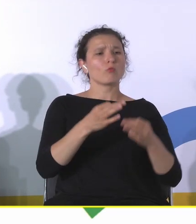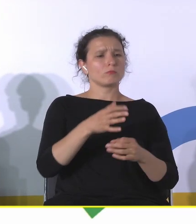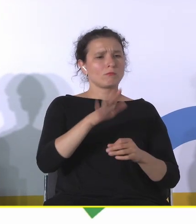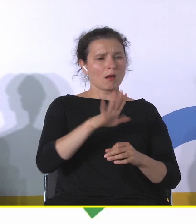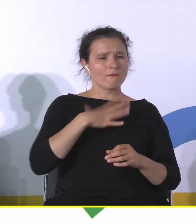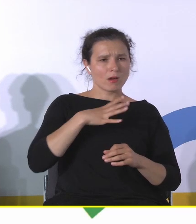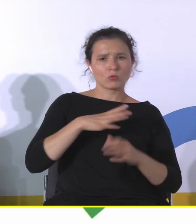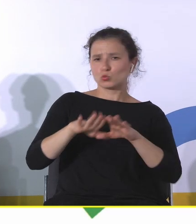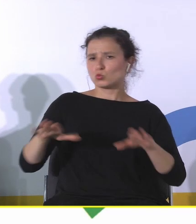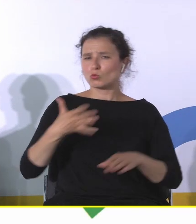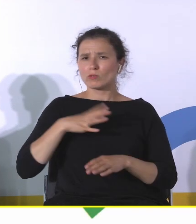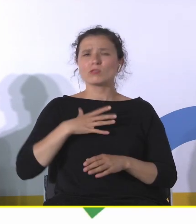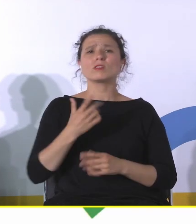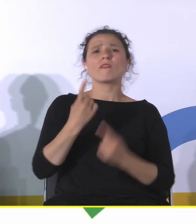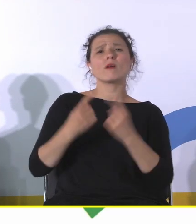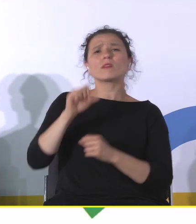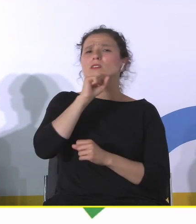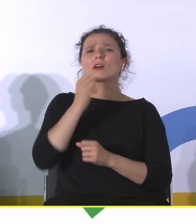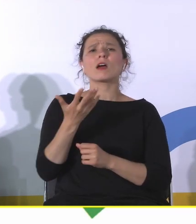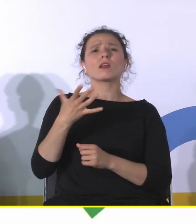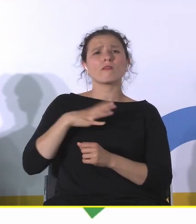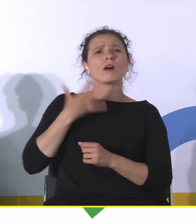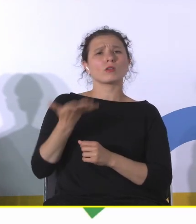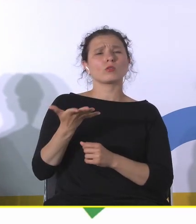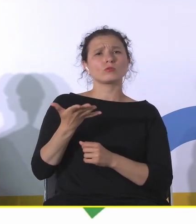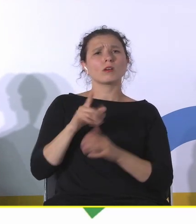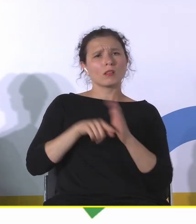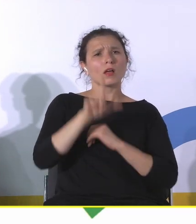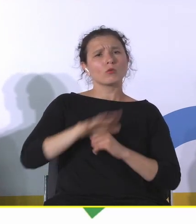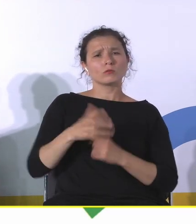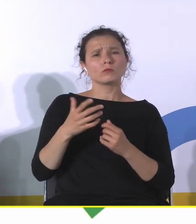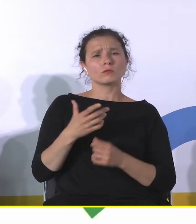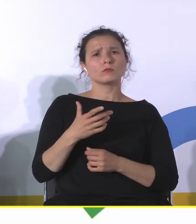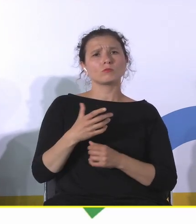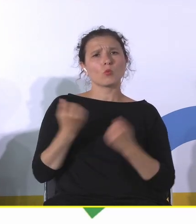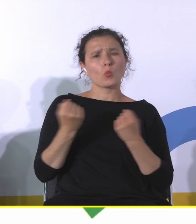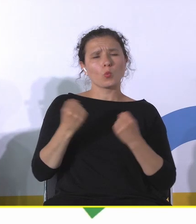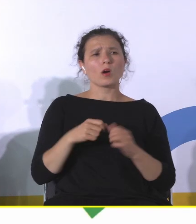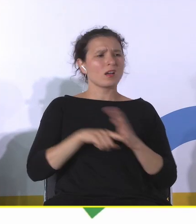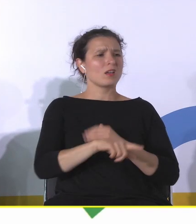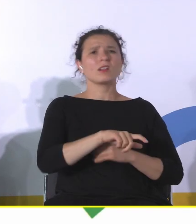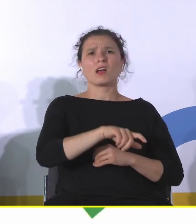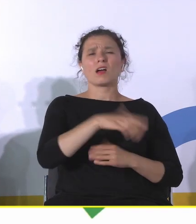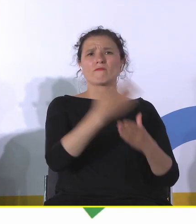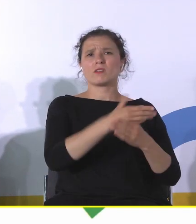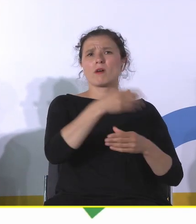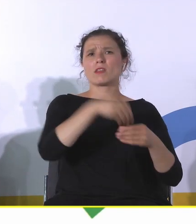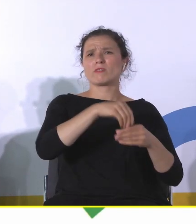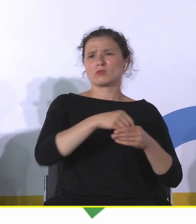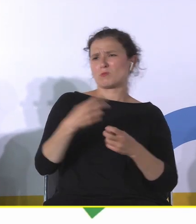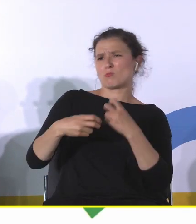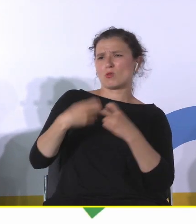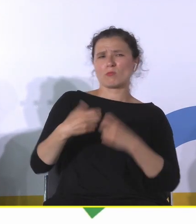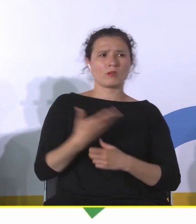stara fabryka? Dla ludzi bardzo dużo, ale dla inwestora jest problemem tylko i wyłącznie. Ma wartość, ile trzeba zapłacić,